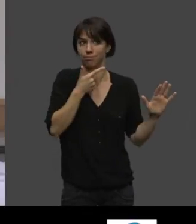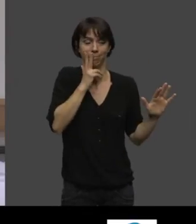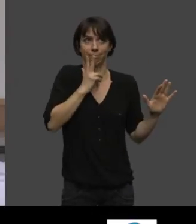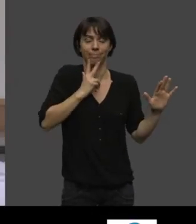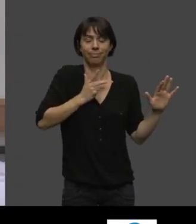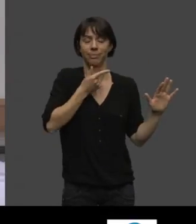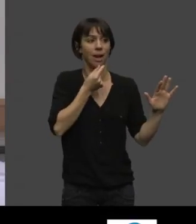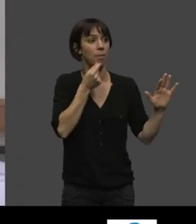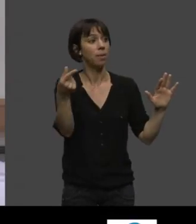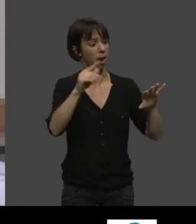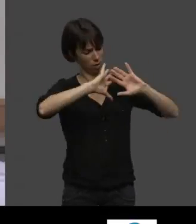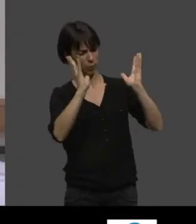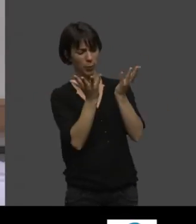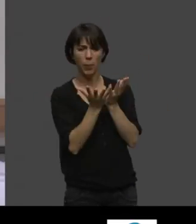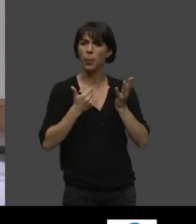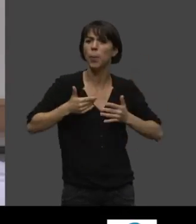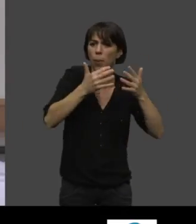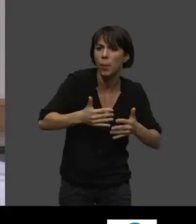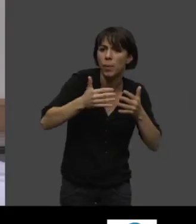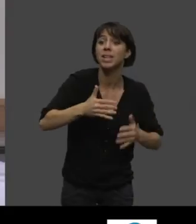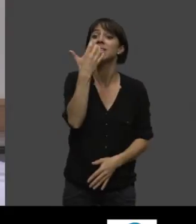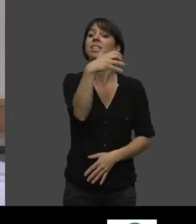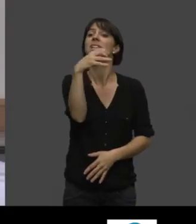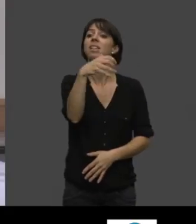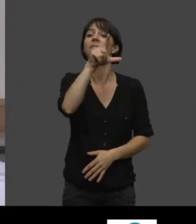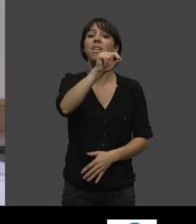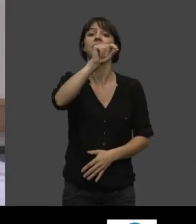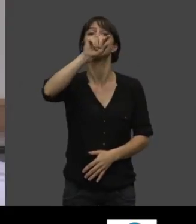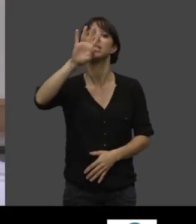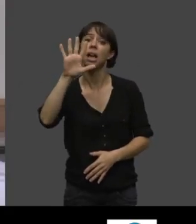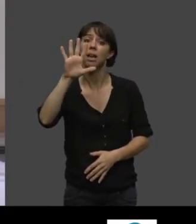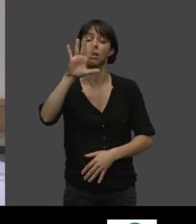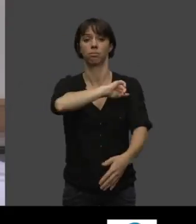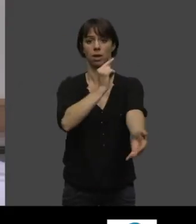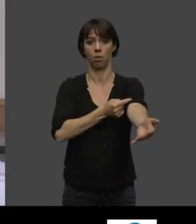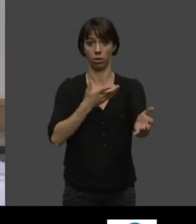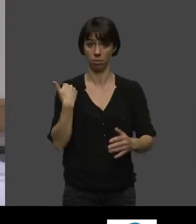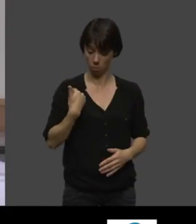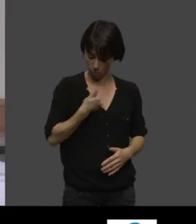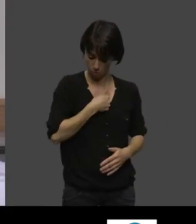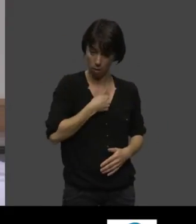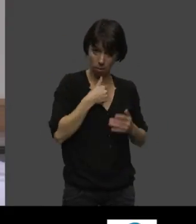présentait 525 calories. Donc, je me suis amusée à faire un petit calcul et j'ai comparé. Donc, c'est l'équivalent de deux barres chocolatées.